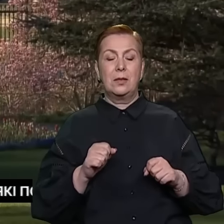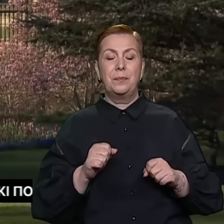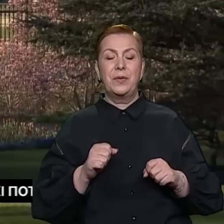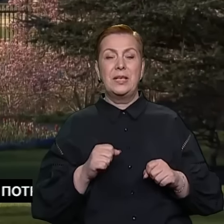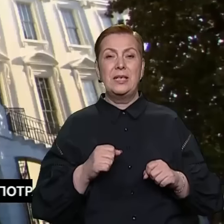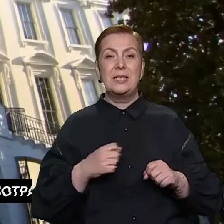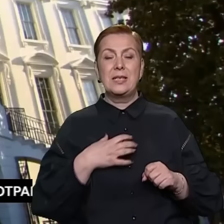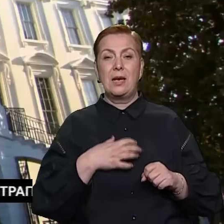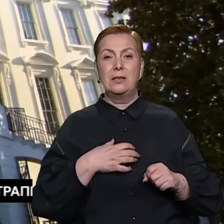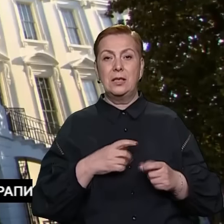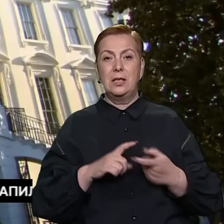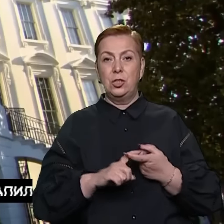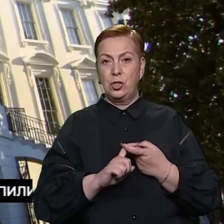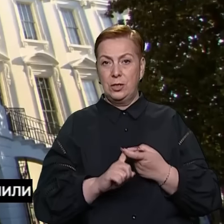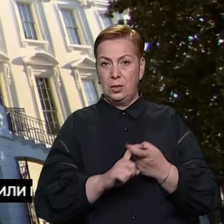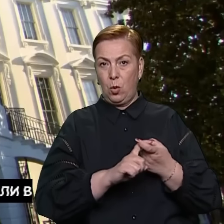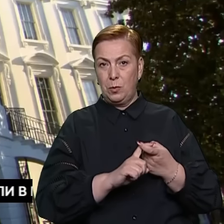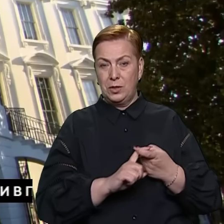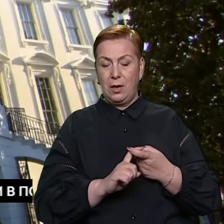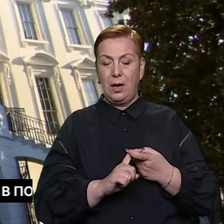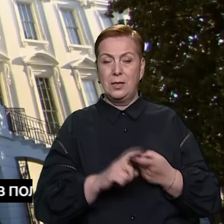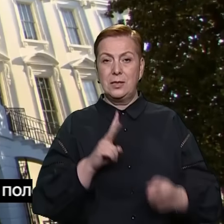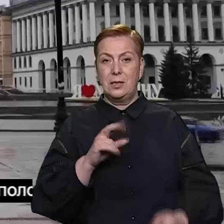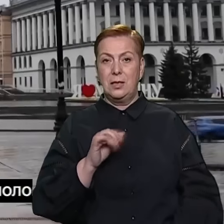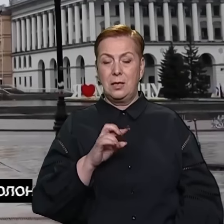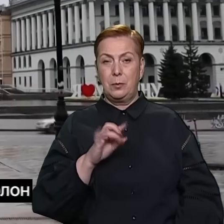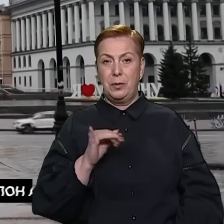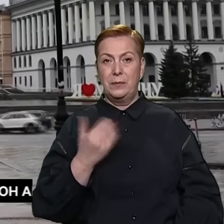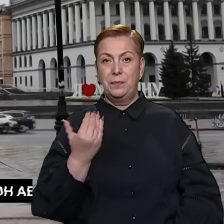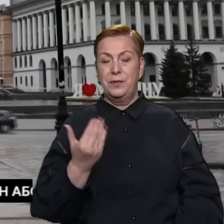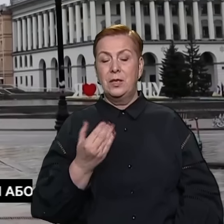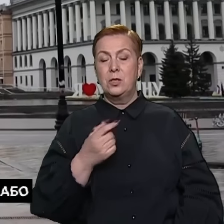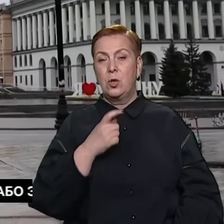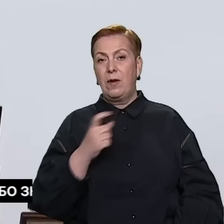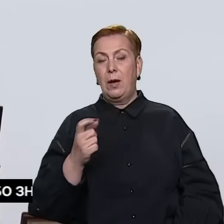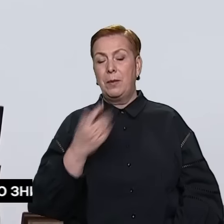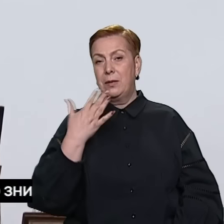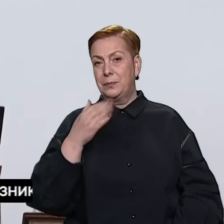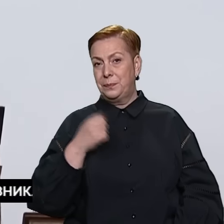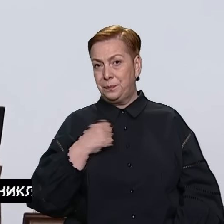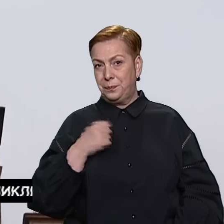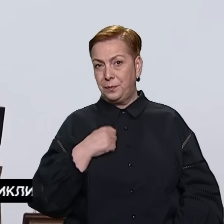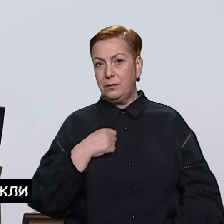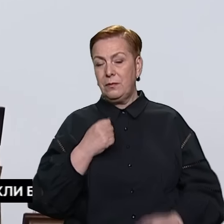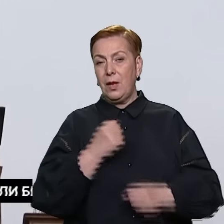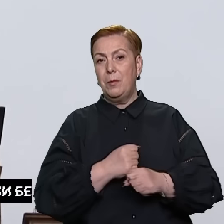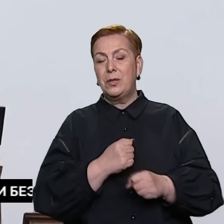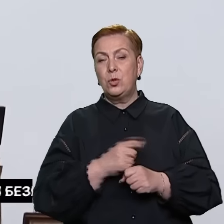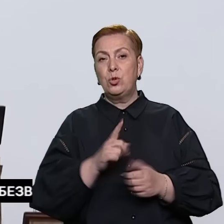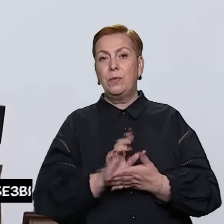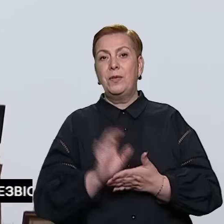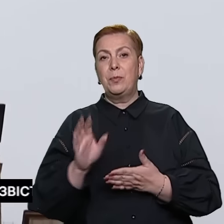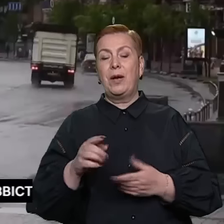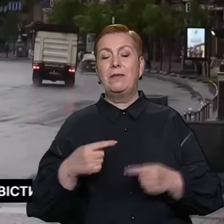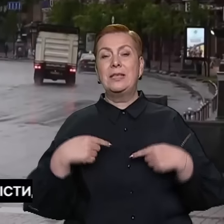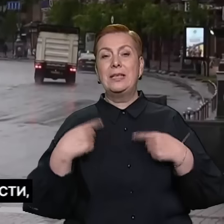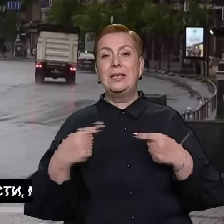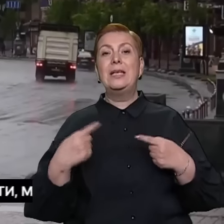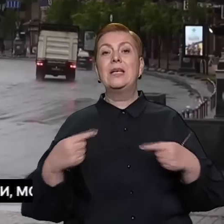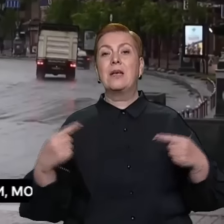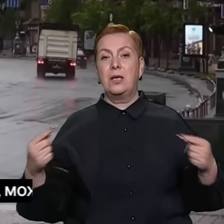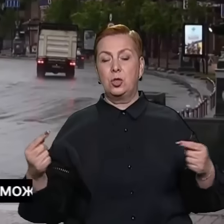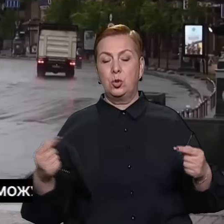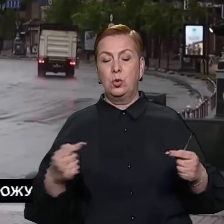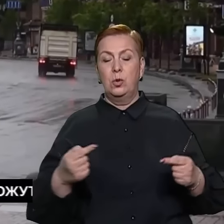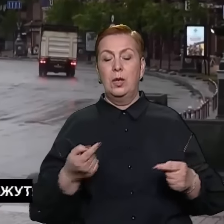стратегічних комунікацій Джон Кірбі. За його словами, нині Пентагон працює над тим, щоб доправити решту озброєння і техніки. Йдеться і